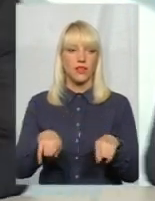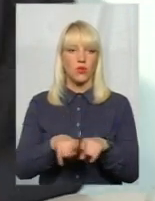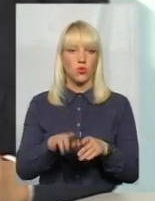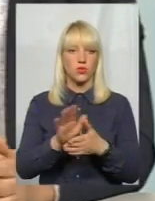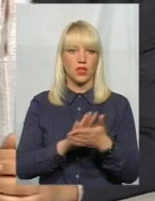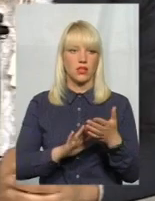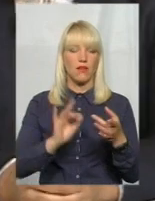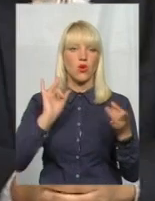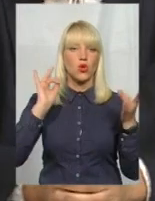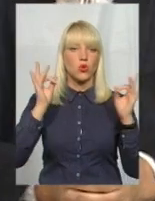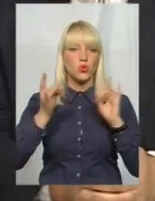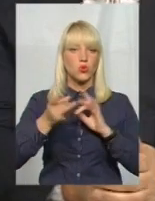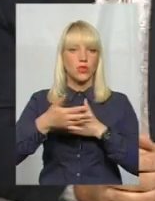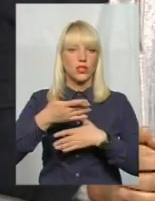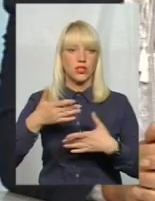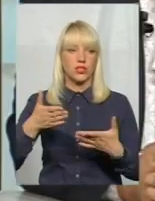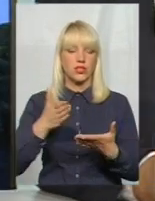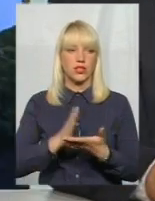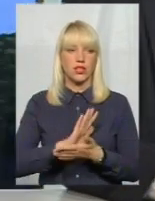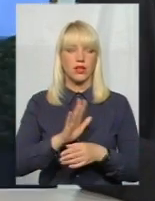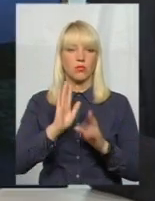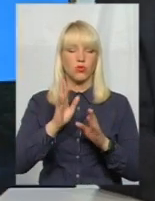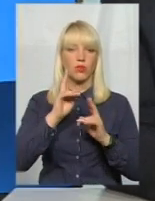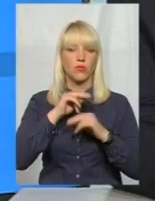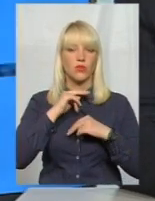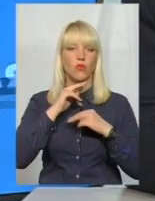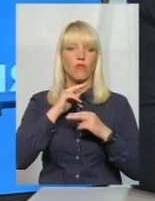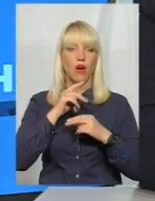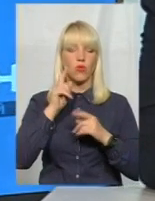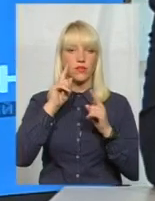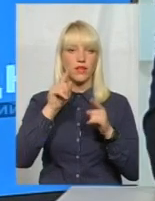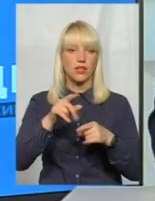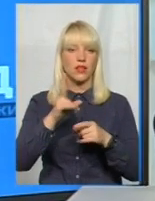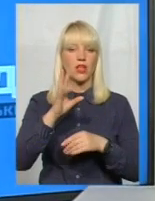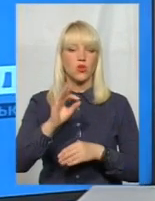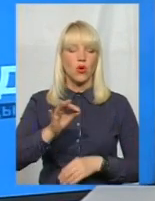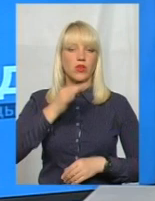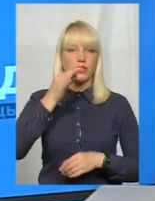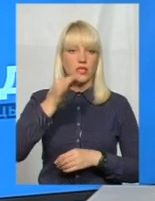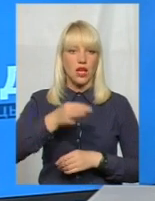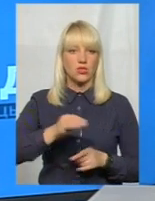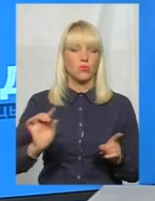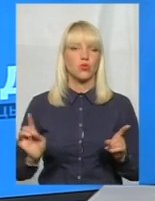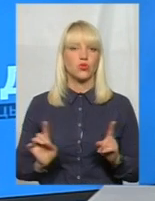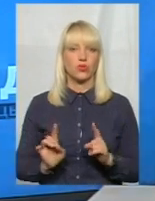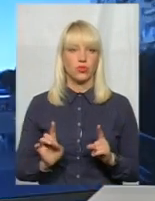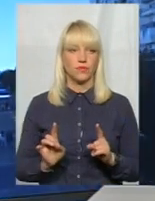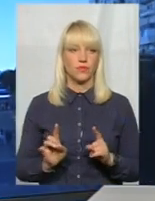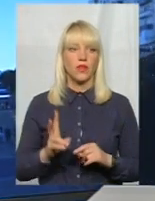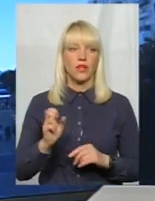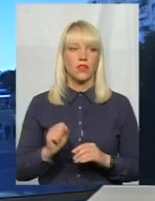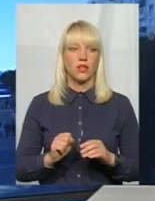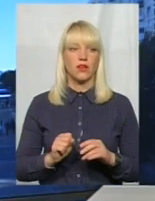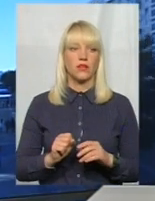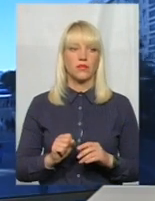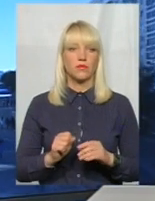всі лякі ходять, але не будемо звертати на них уваги, а скажемо, що набежаються